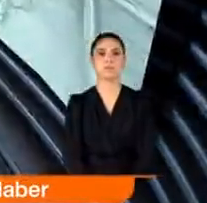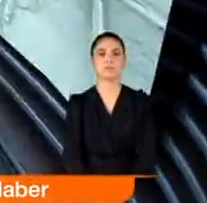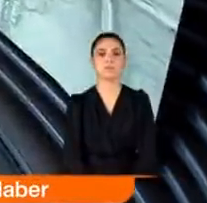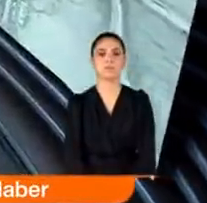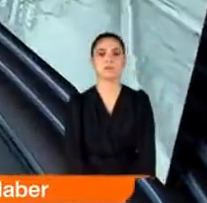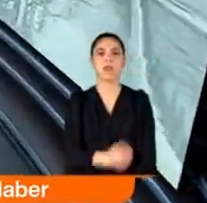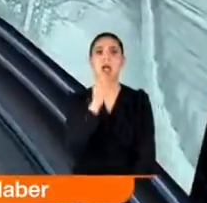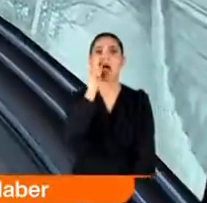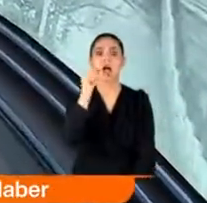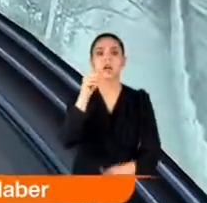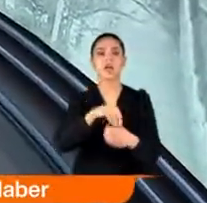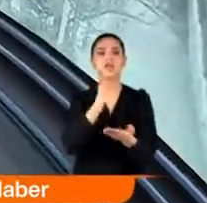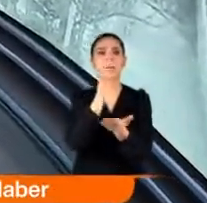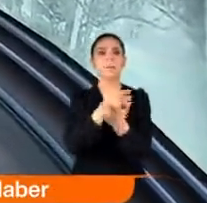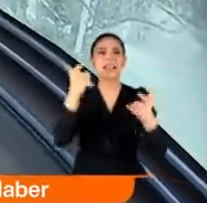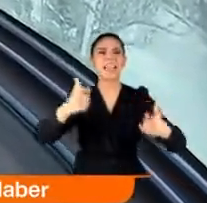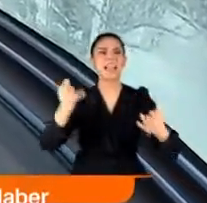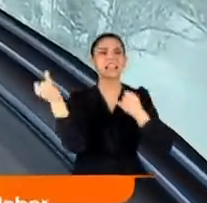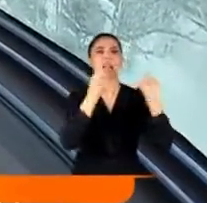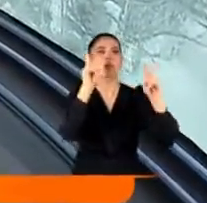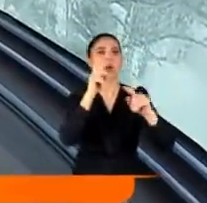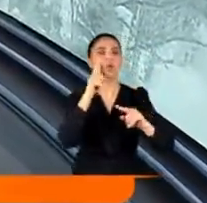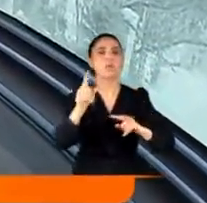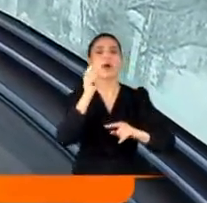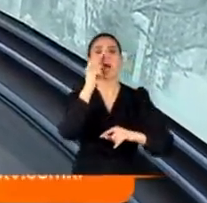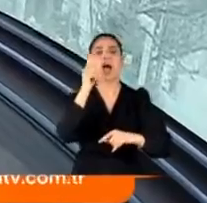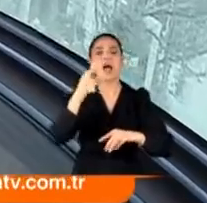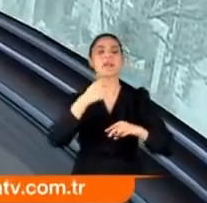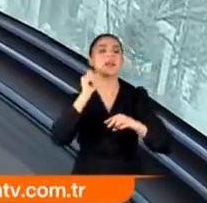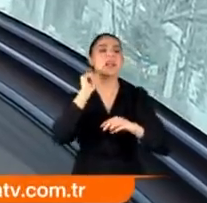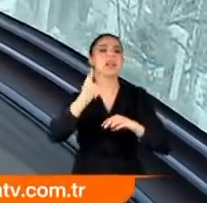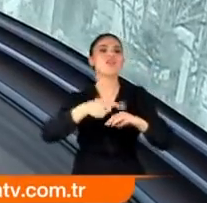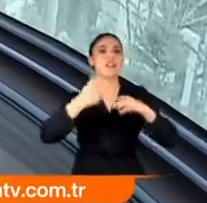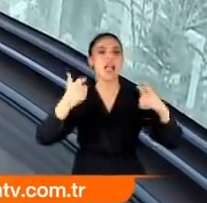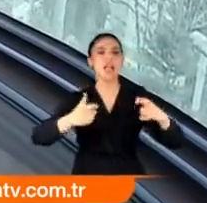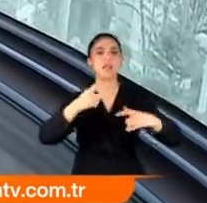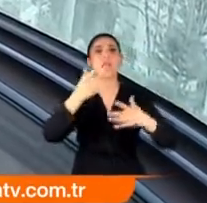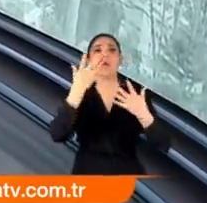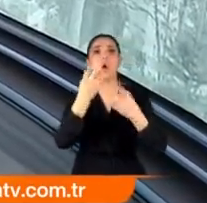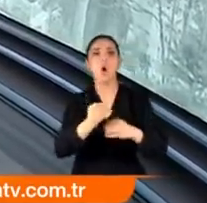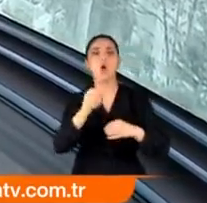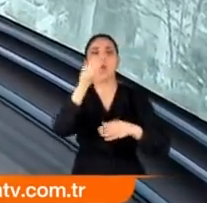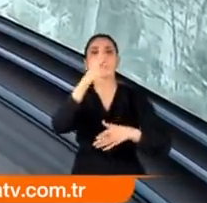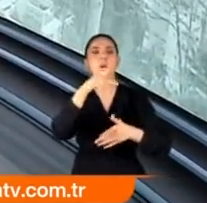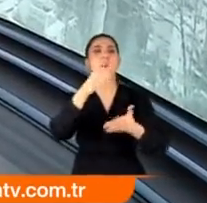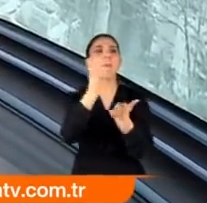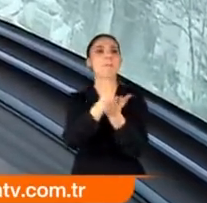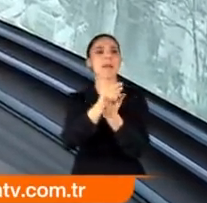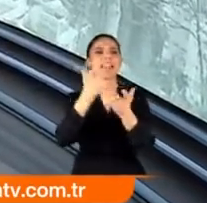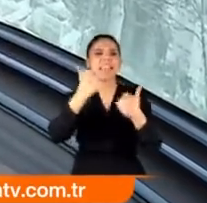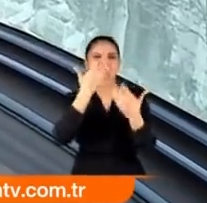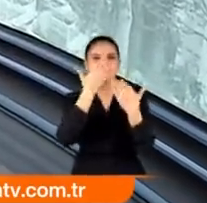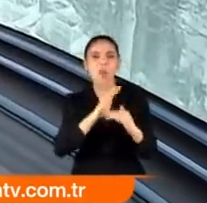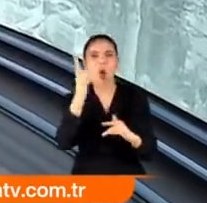Ve başkentteki mezar yeri tartışmasıyla devam edelim. Ankara Etimeskut'taki Elmanköy mezarlığında şu sıralar yer